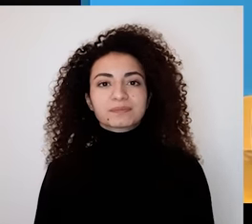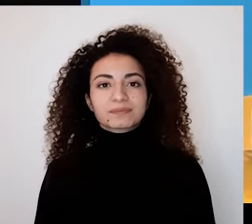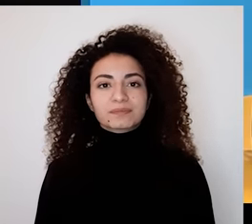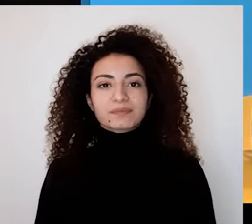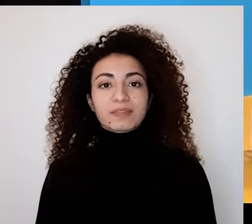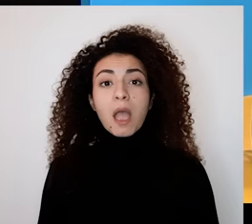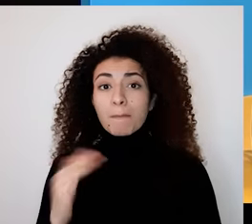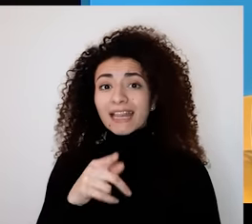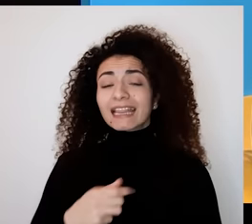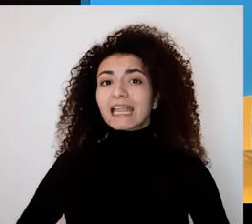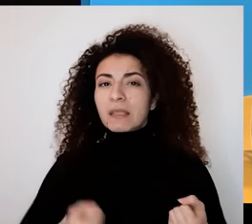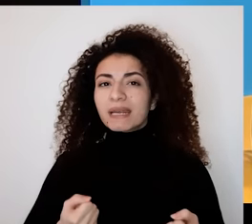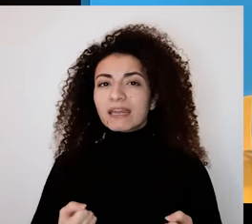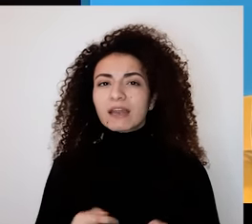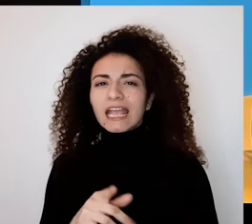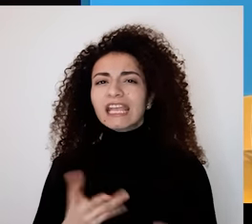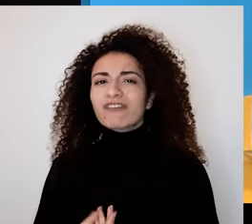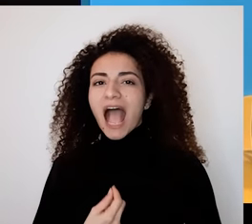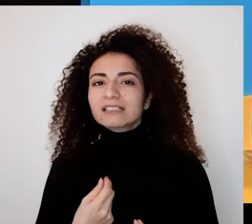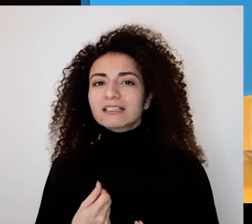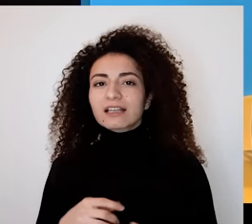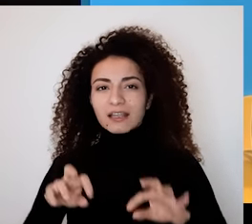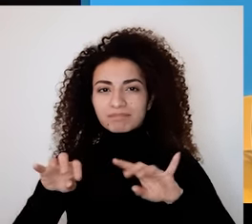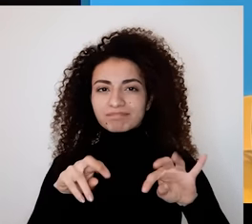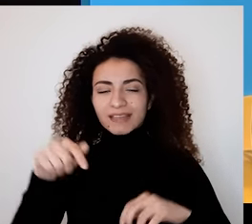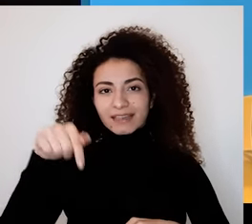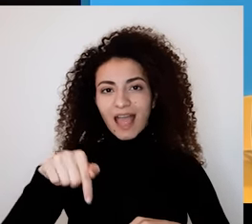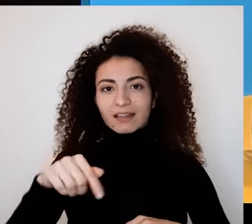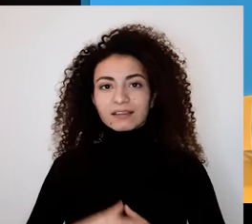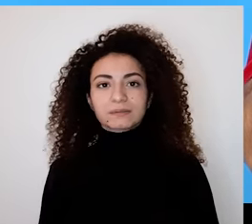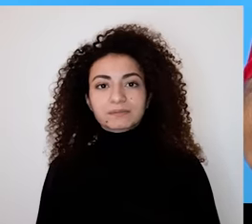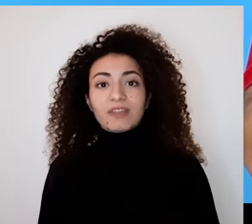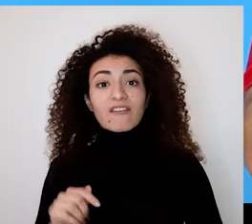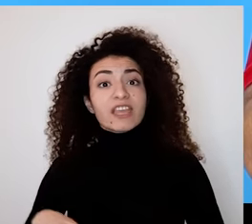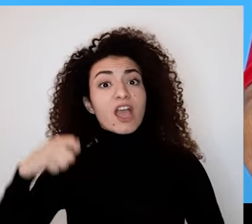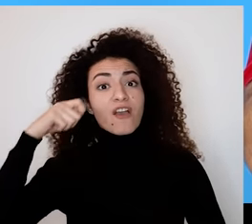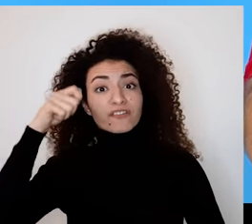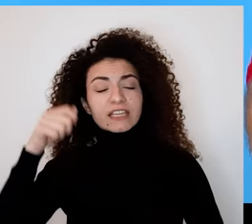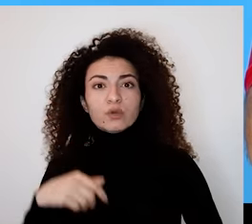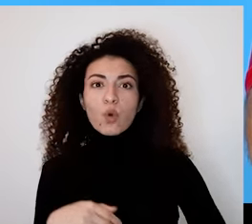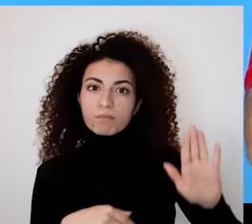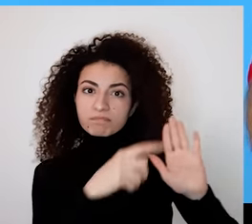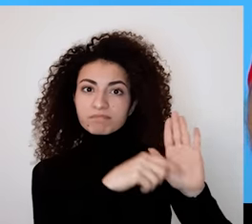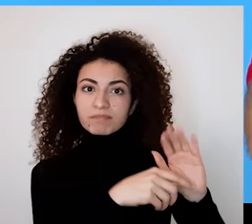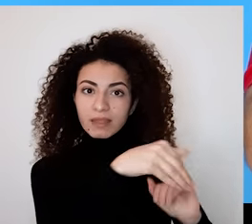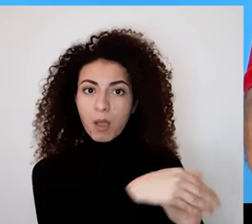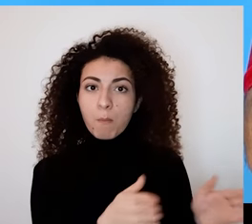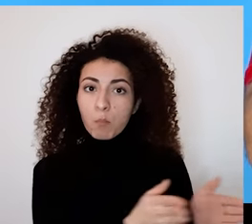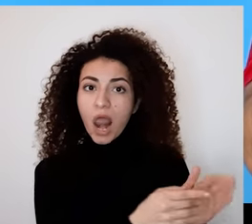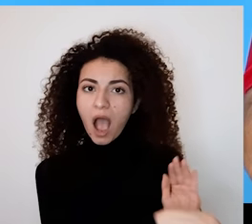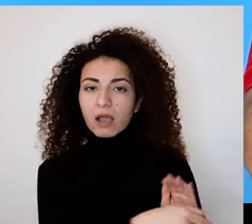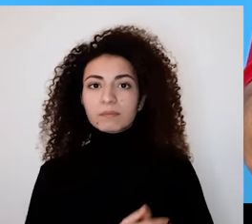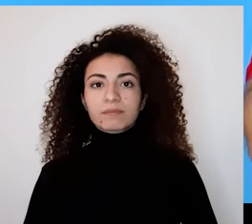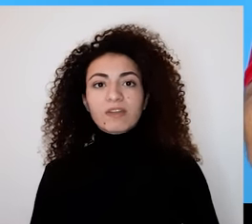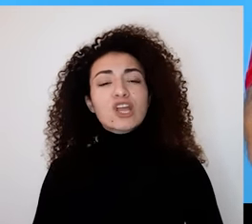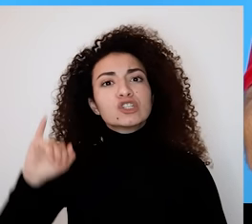كيف شعورك من بعد ما عملت هالتمرين؟ شاركينا بالتعليقات ببعض الأفكار بالإضافة بدأيكي تحضر بها الملحق أول أربعة دقايق